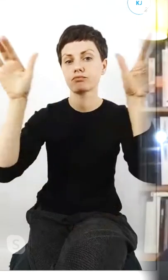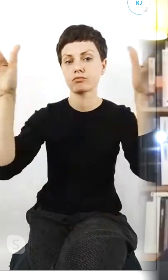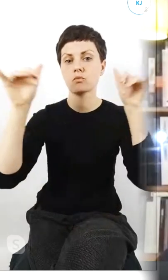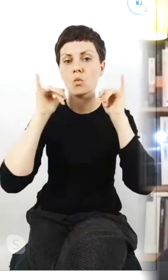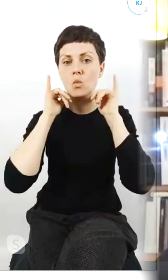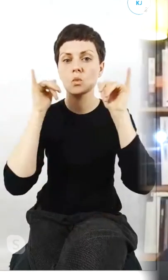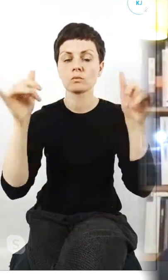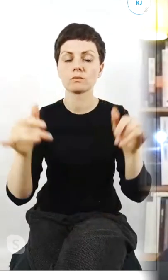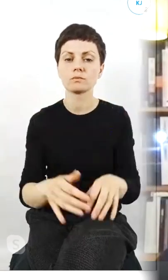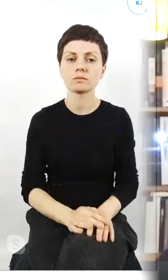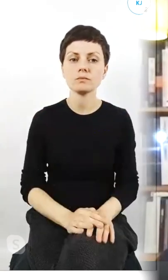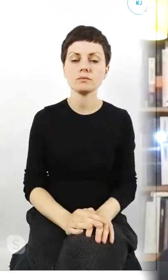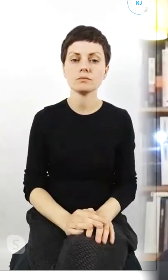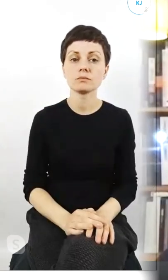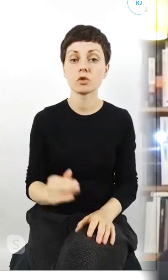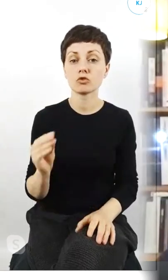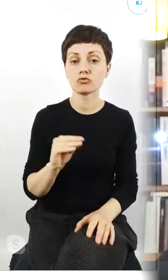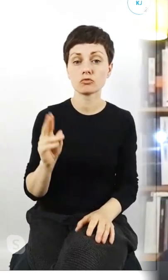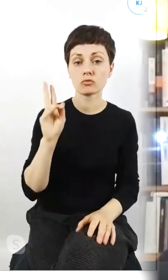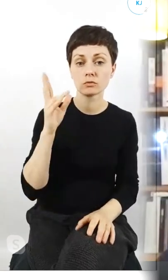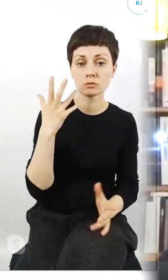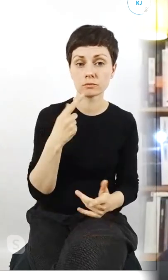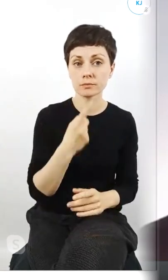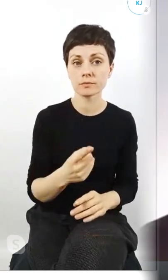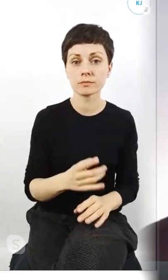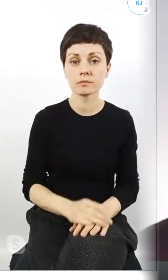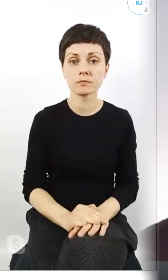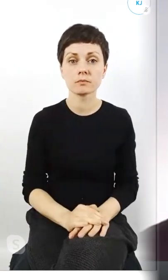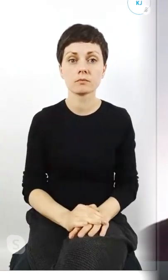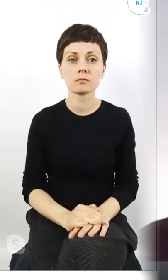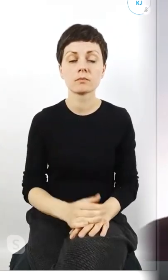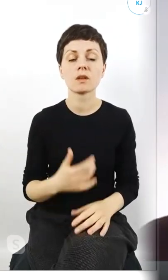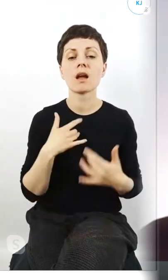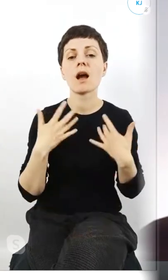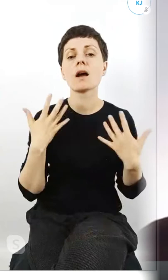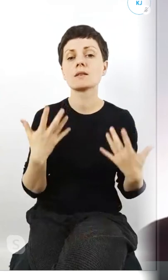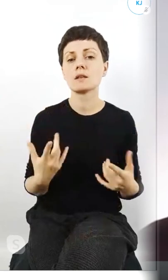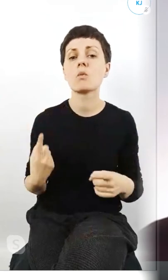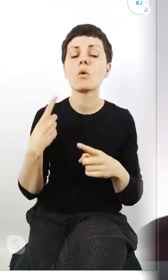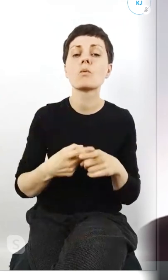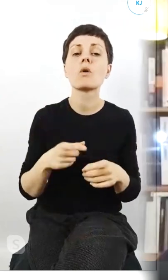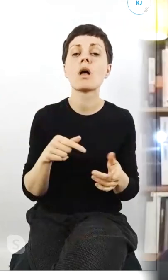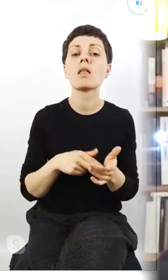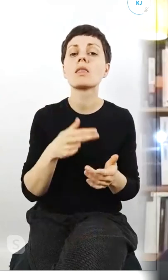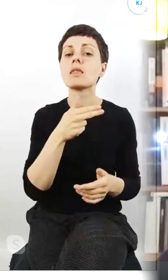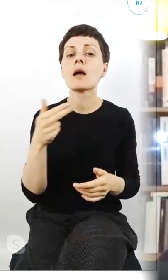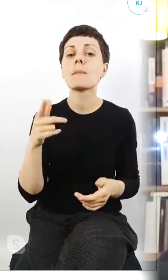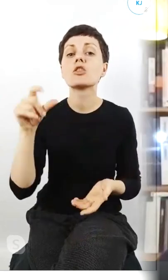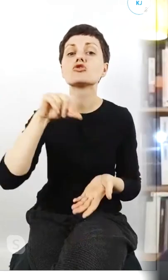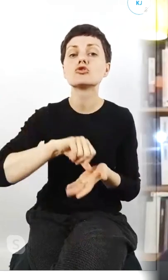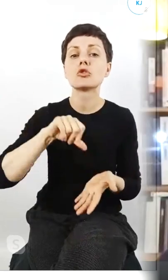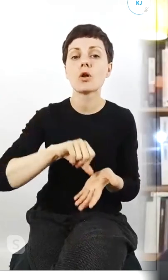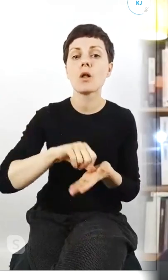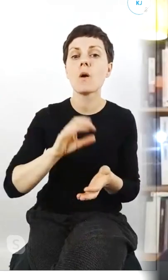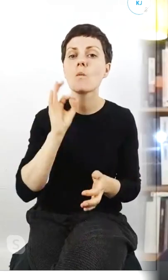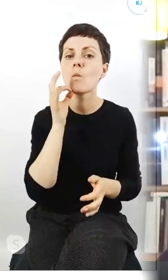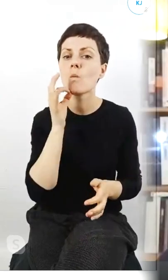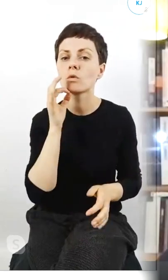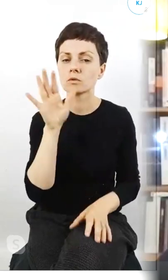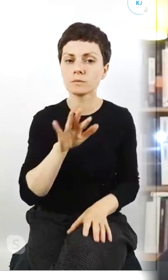czy ktoś jeszcze jeszcze chciałbym dodać na temat właśnie stolicy tej młodzieży